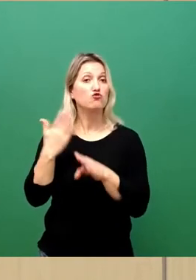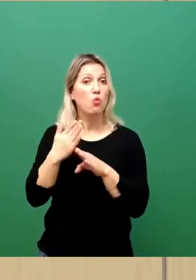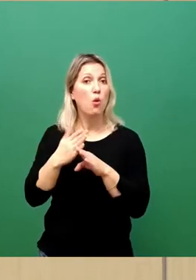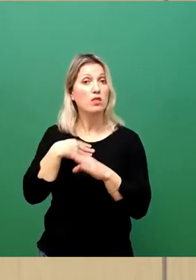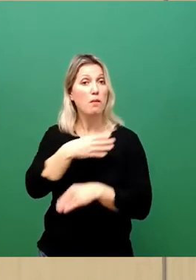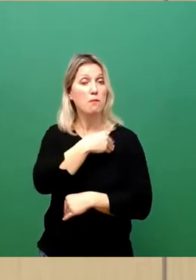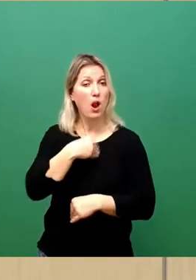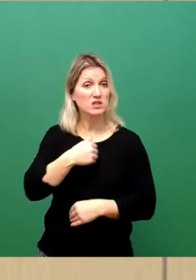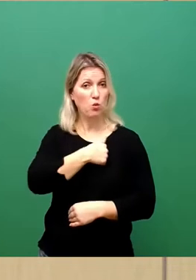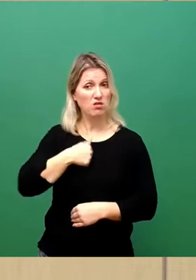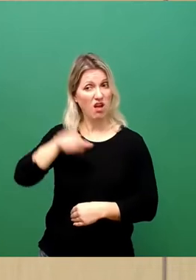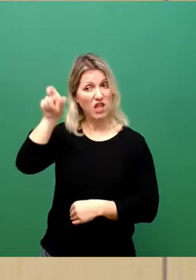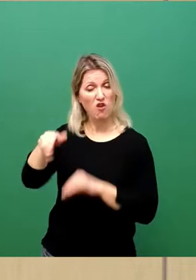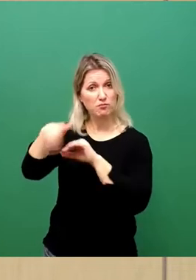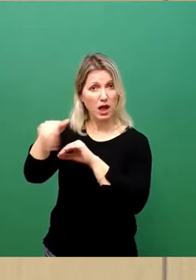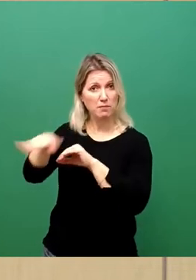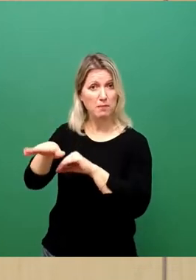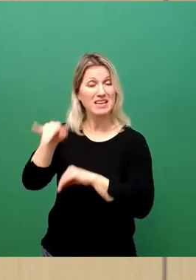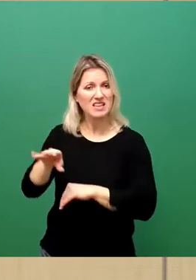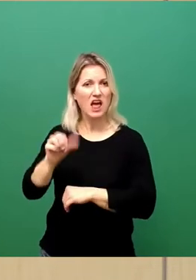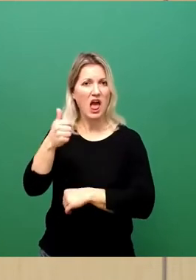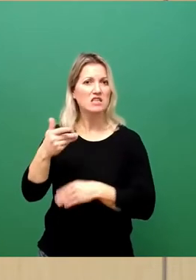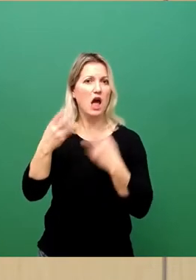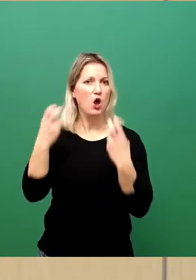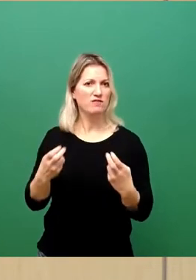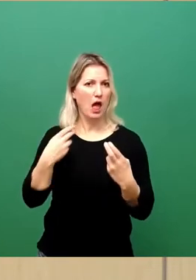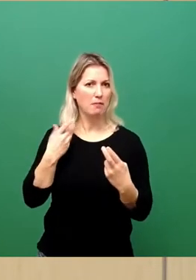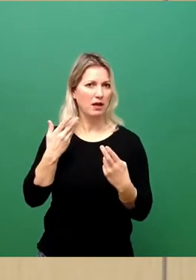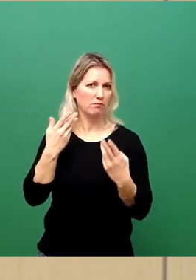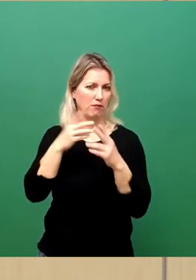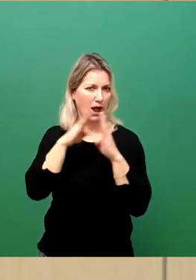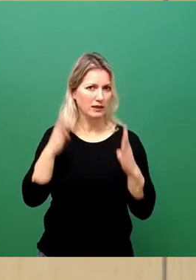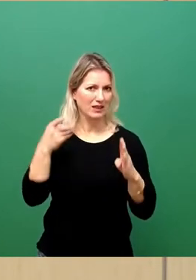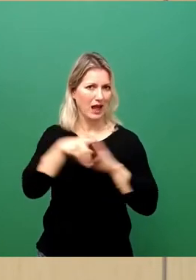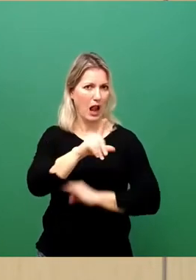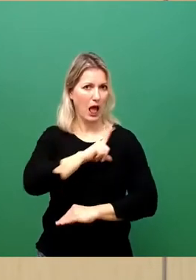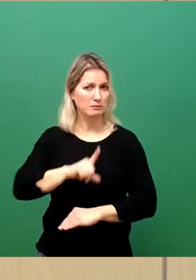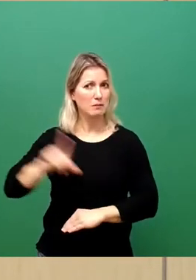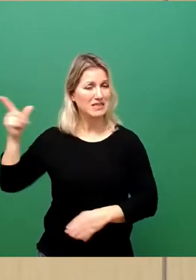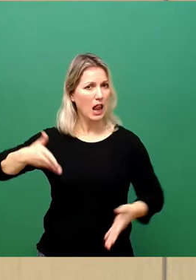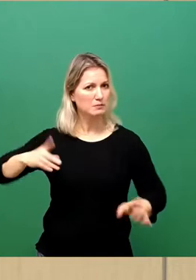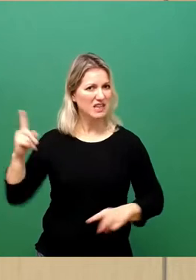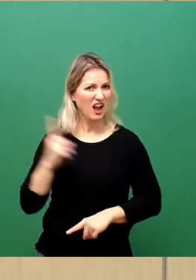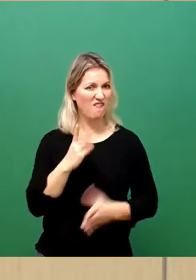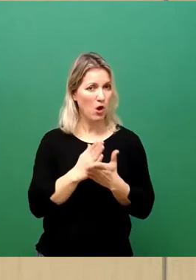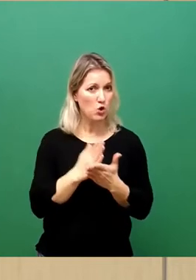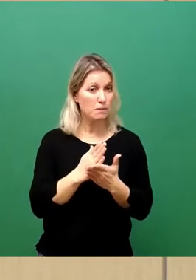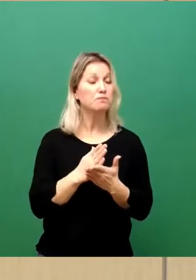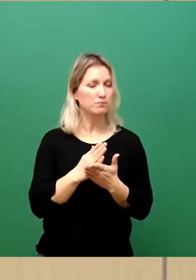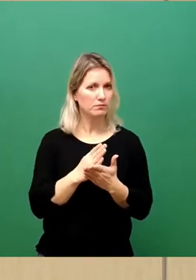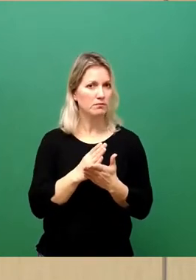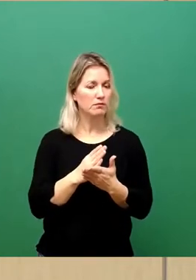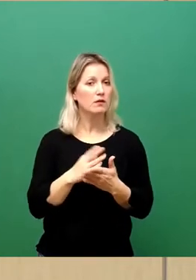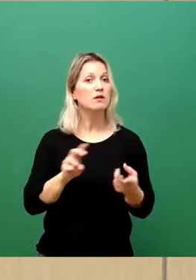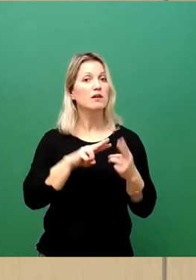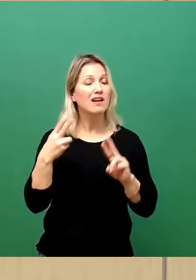Er lebt inzwischen in einer Erstaufnahmeeinrichtung in Leipzig. Warum er sich auf den Weg machte? Ein anderer verrückter Diktator unserer Zeit namens Erdogan